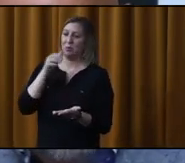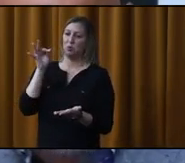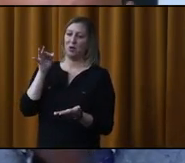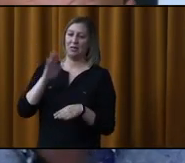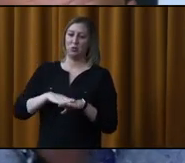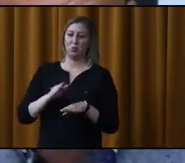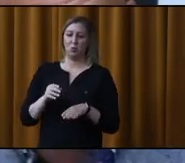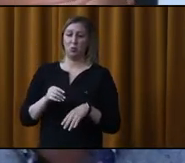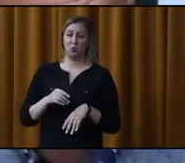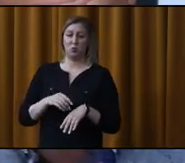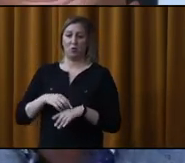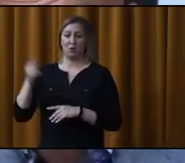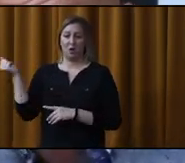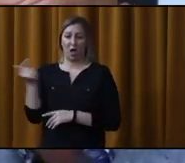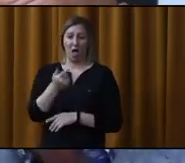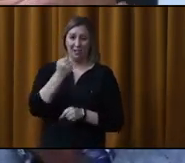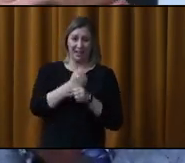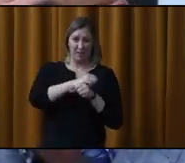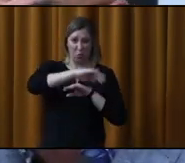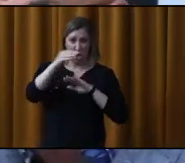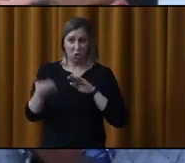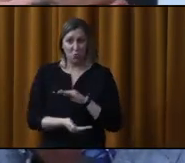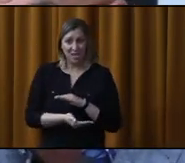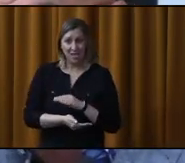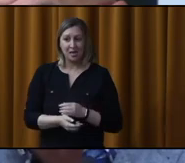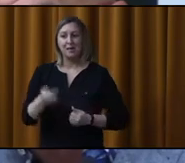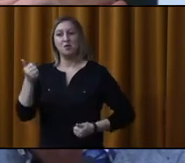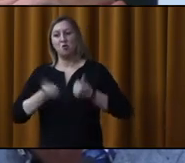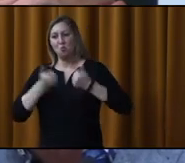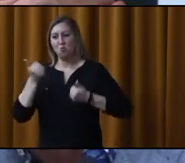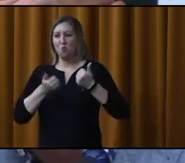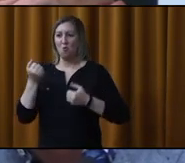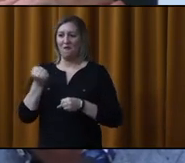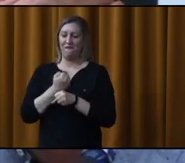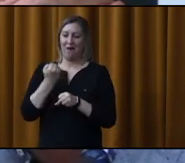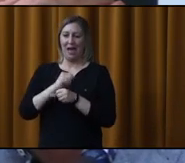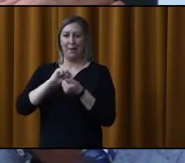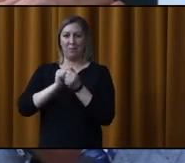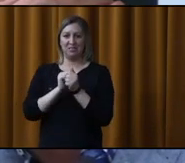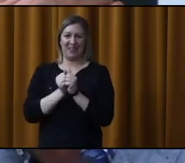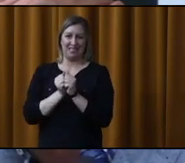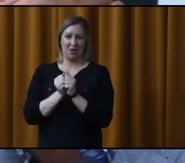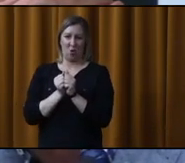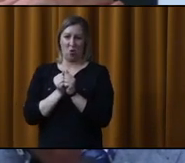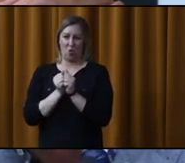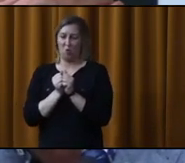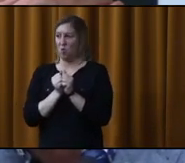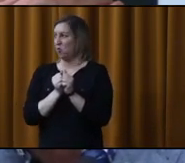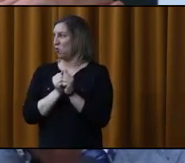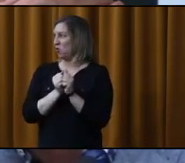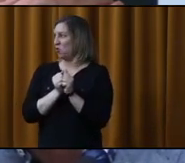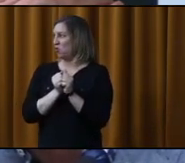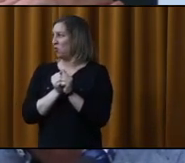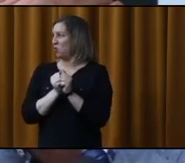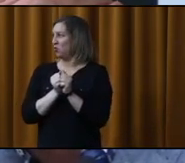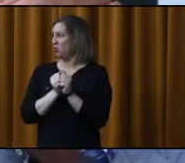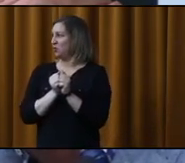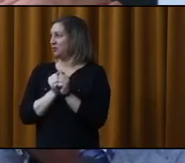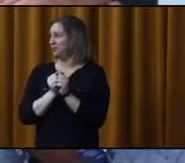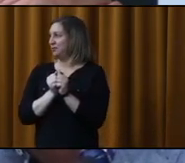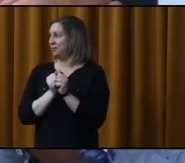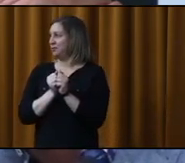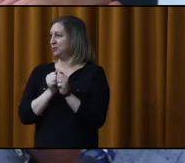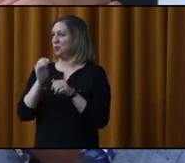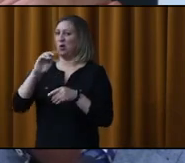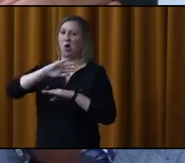entre réaliser tous les travaux de nuit et faire une modification, c'est-à faire un mix